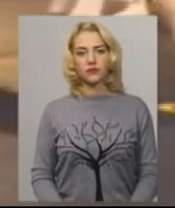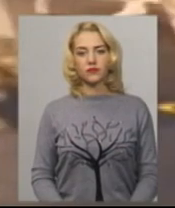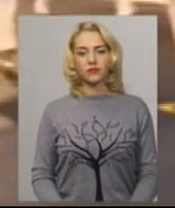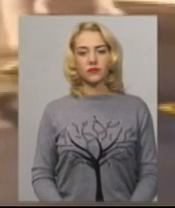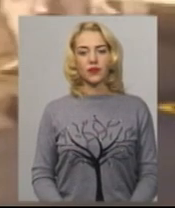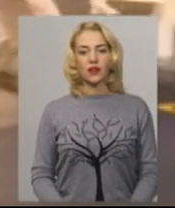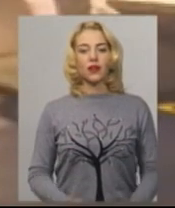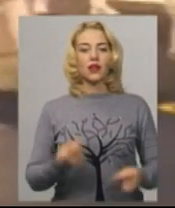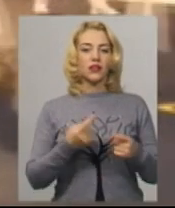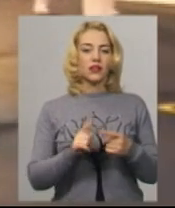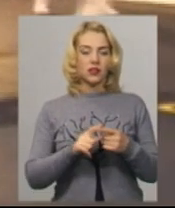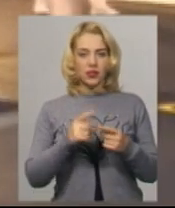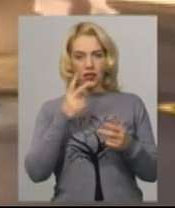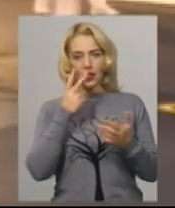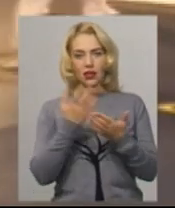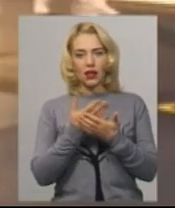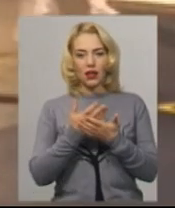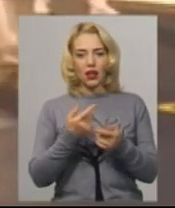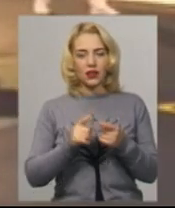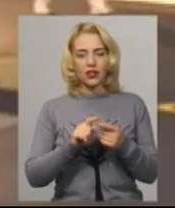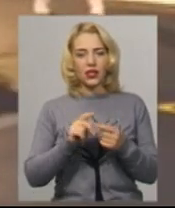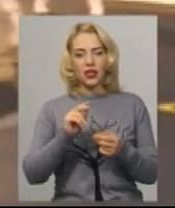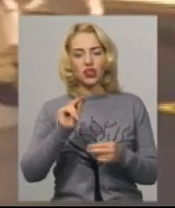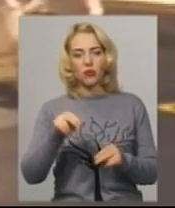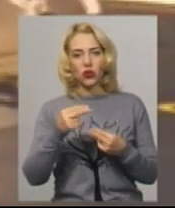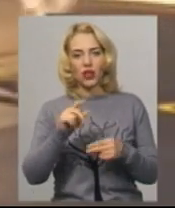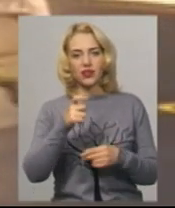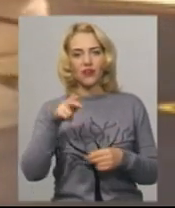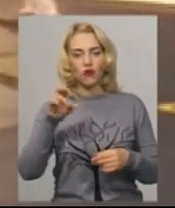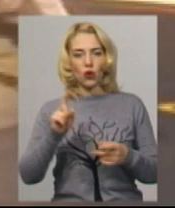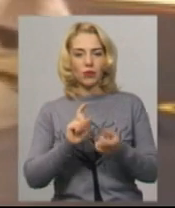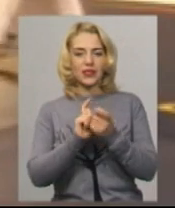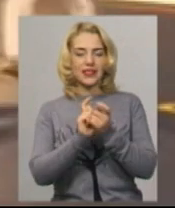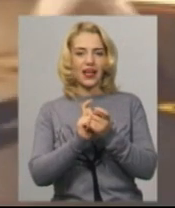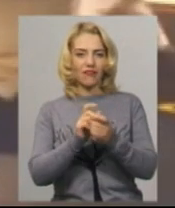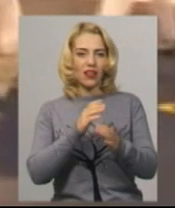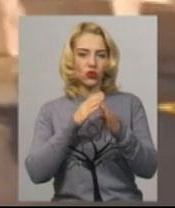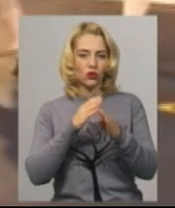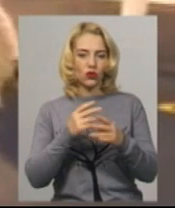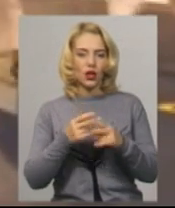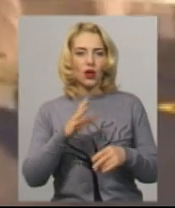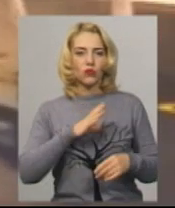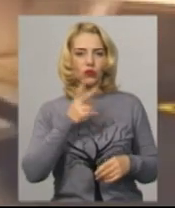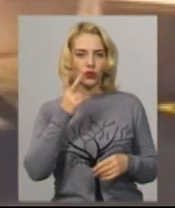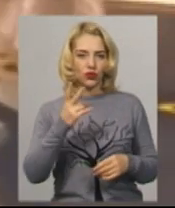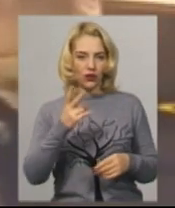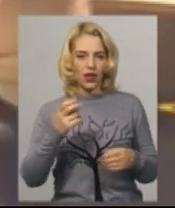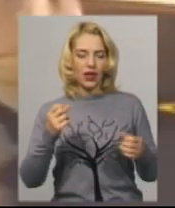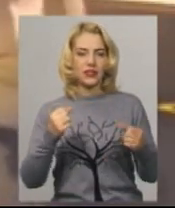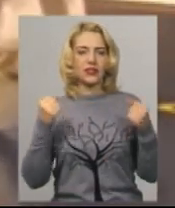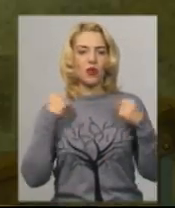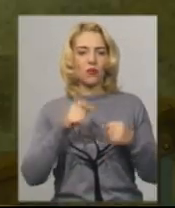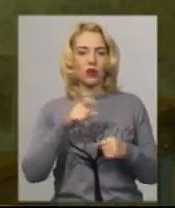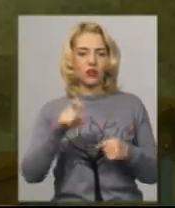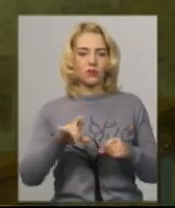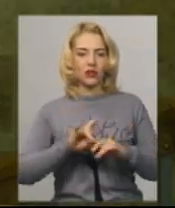Це кадри поєдинку чемпіонату Європи з тех хвандо. Збірної України призові місця здобули тільки два спортсмена, каже тренер Хмельницького обласного центру